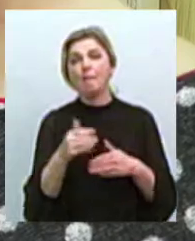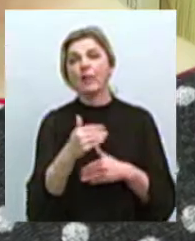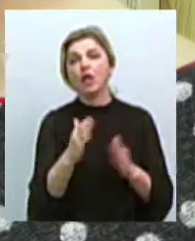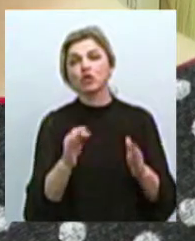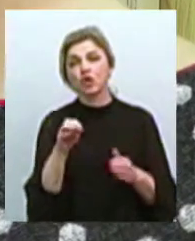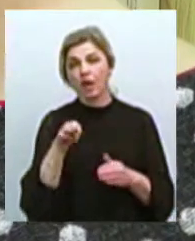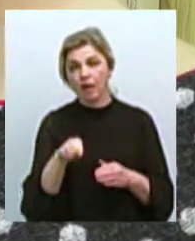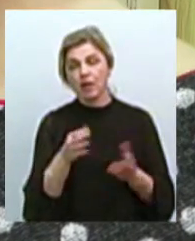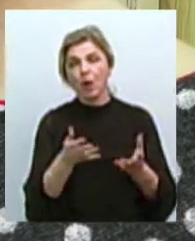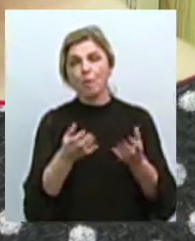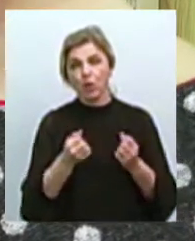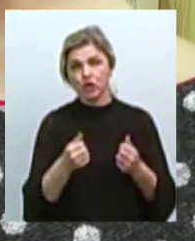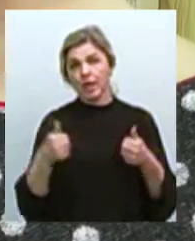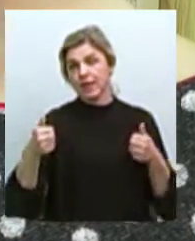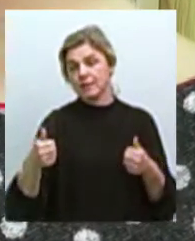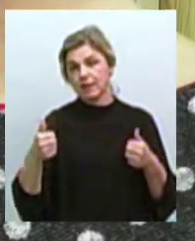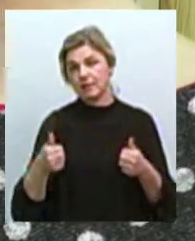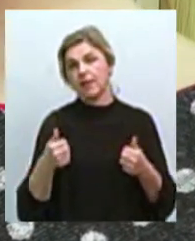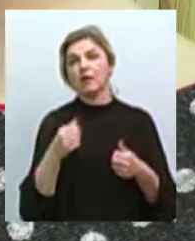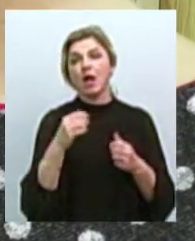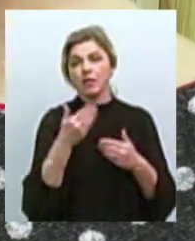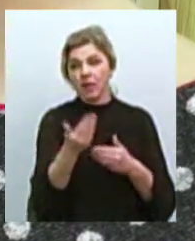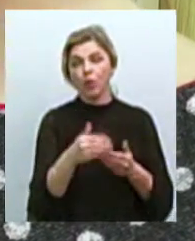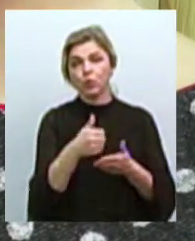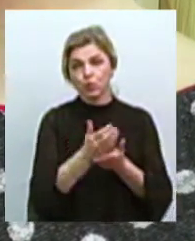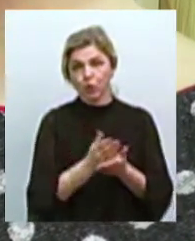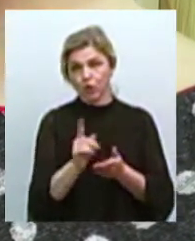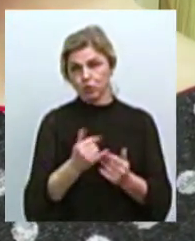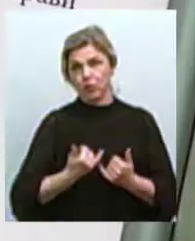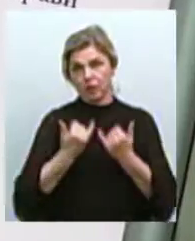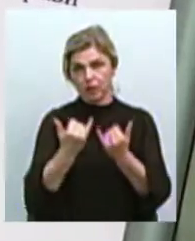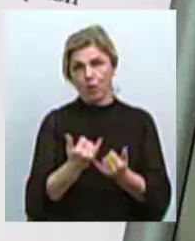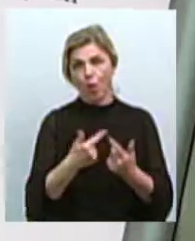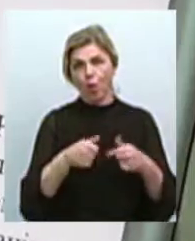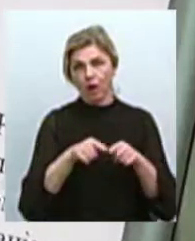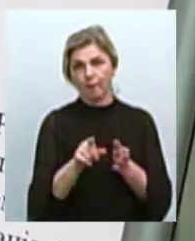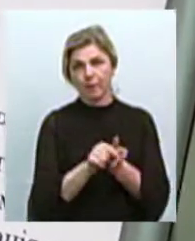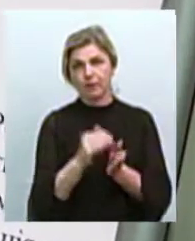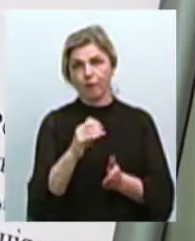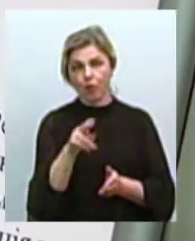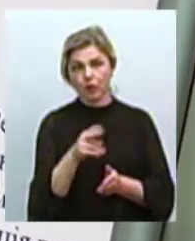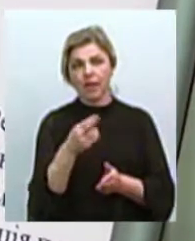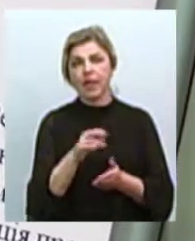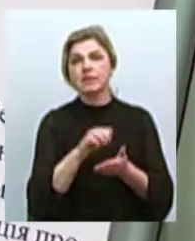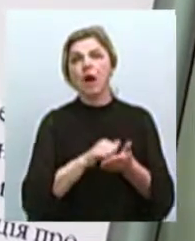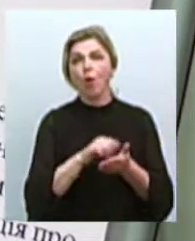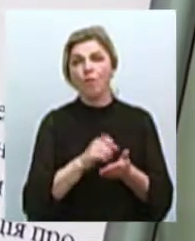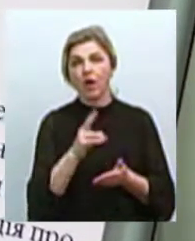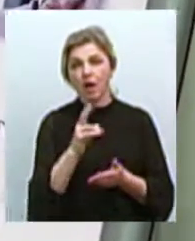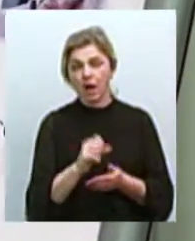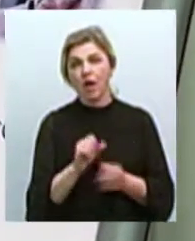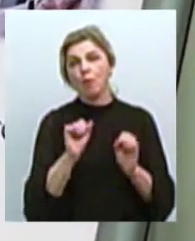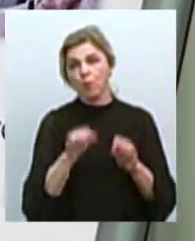отримувати дистанційно ті послуги, які надаються органами пенсійного фонду. Для застрахованих осіб надається можливість